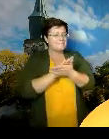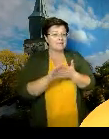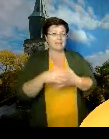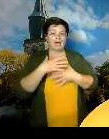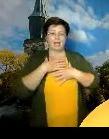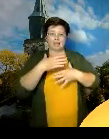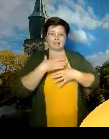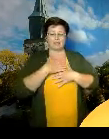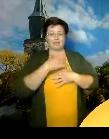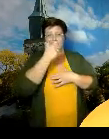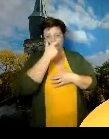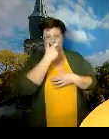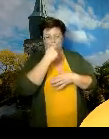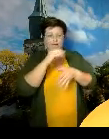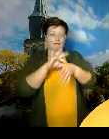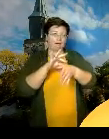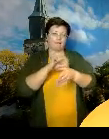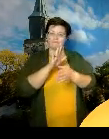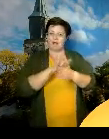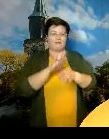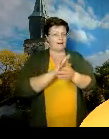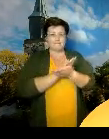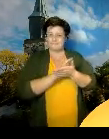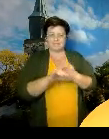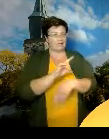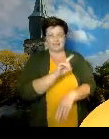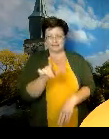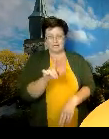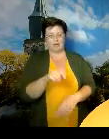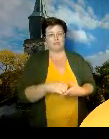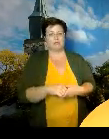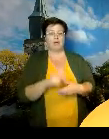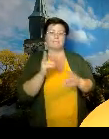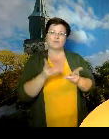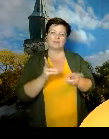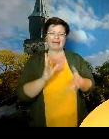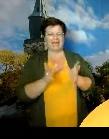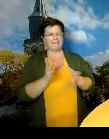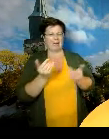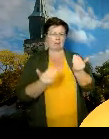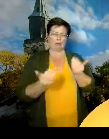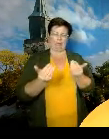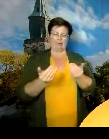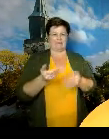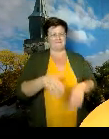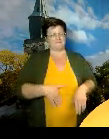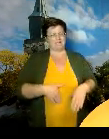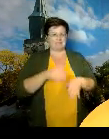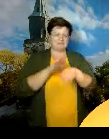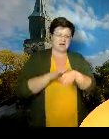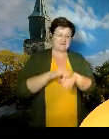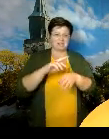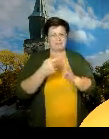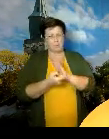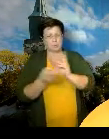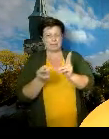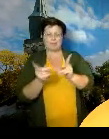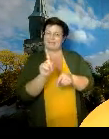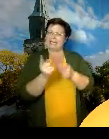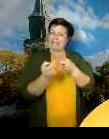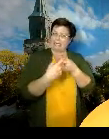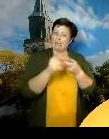saisi olla. Huomatkaa myös ne vähän epätyypillisemmät vatsa tai muut oireet, jotka saattavat liittyä tähän koronaan.